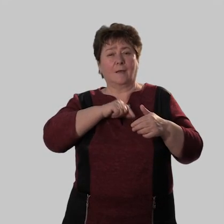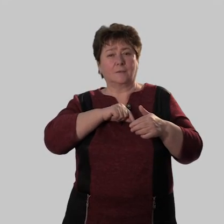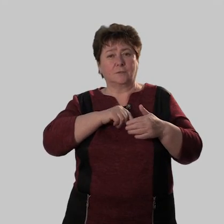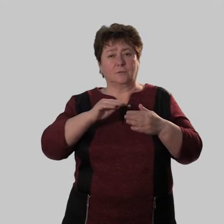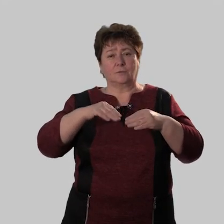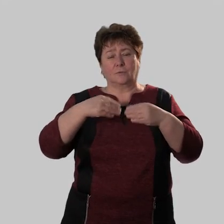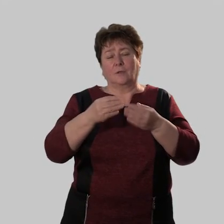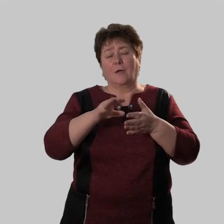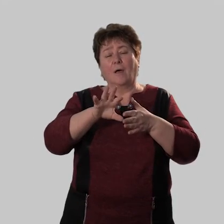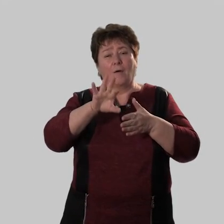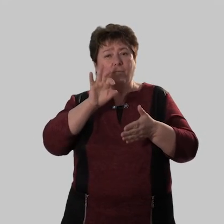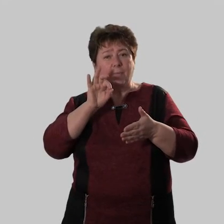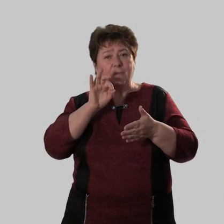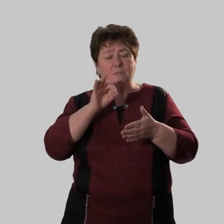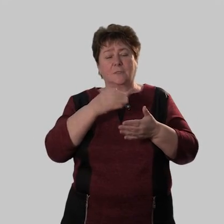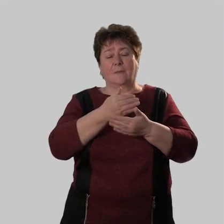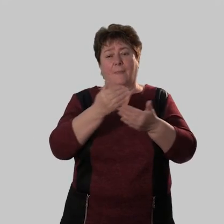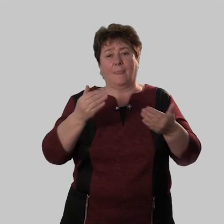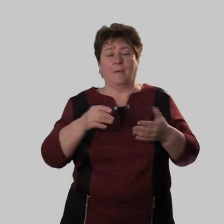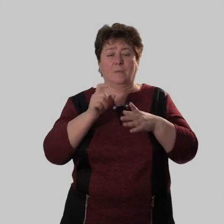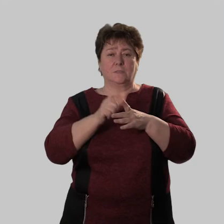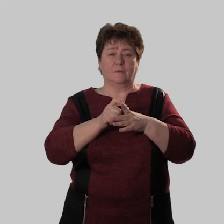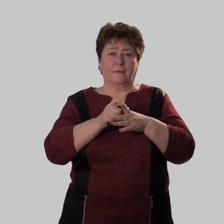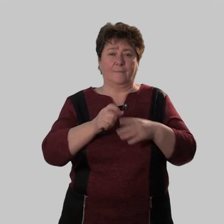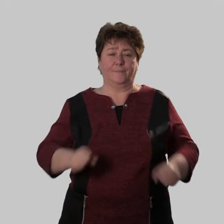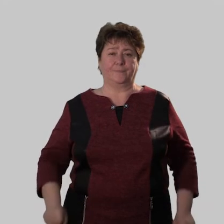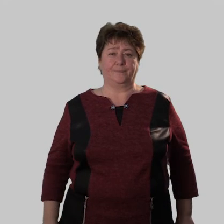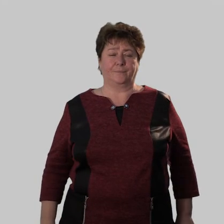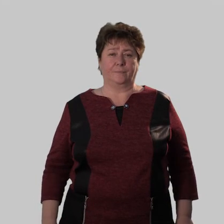охарактеризовать выписаны нами слова